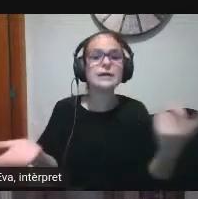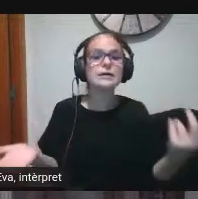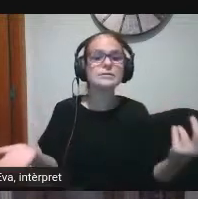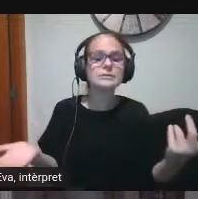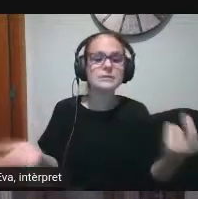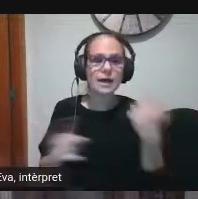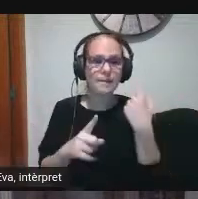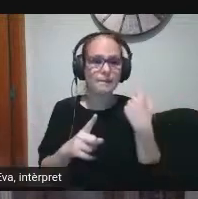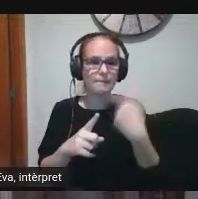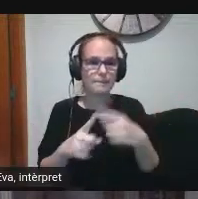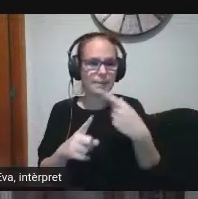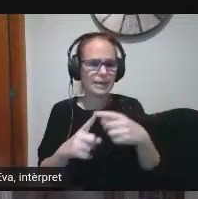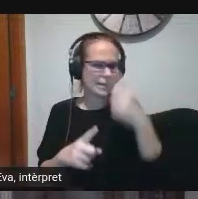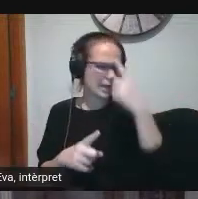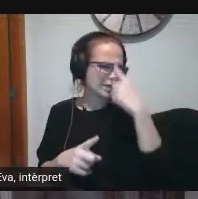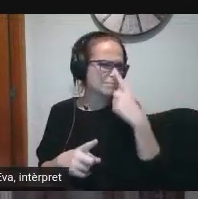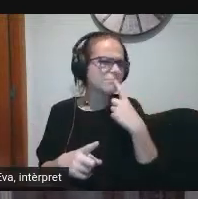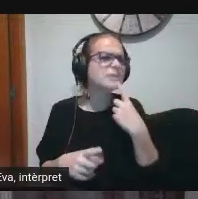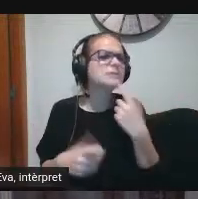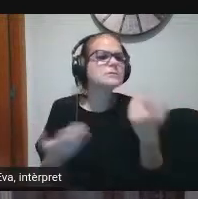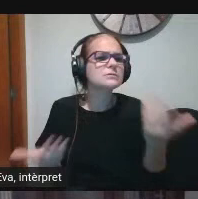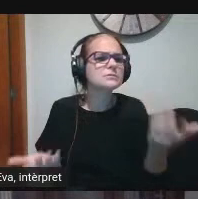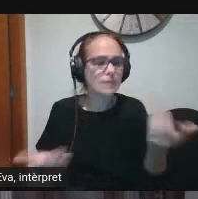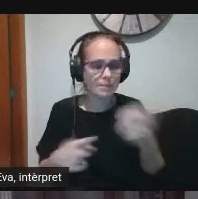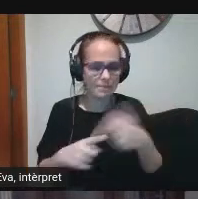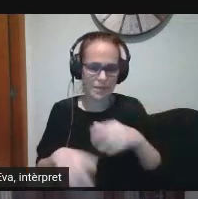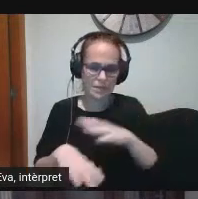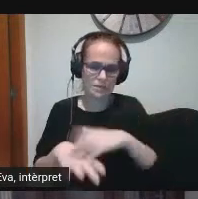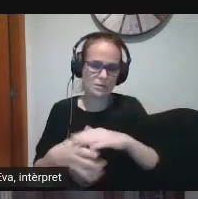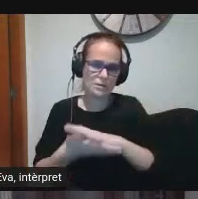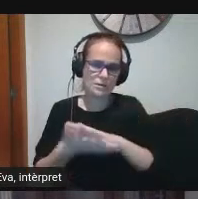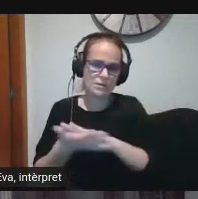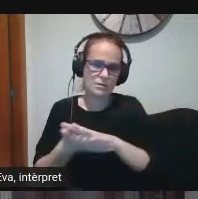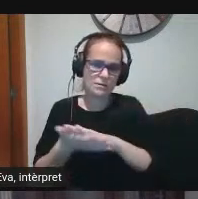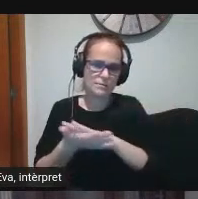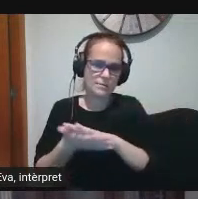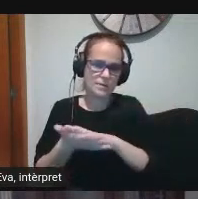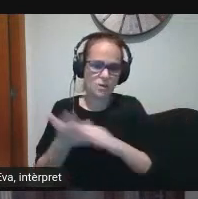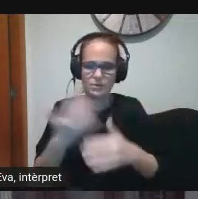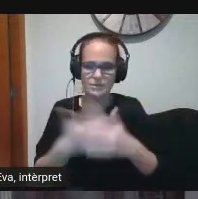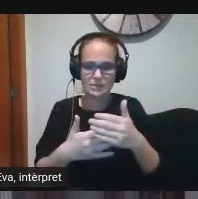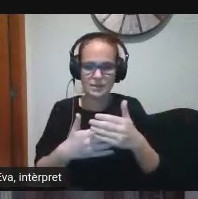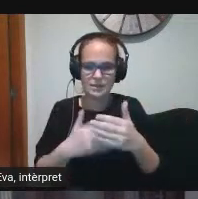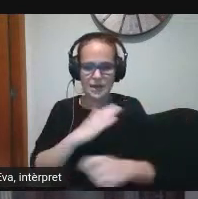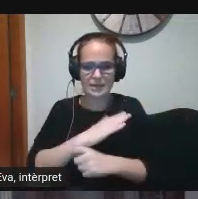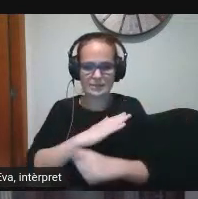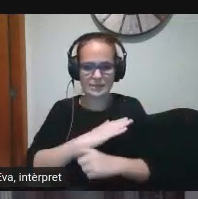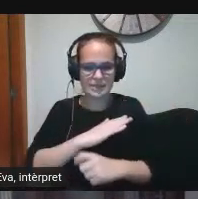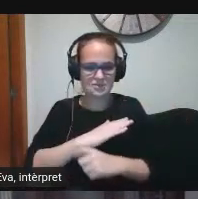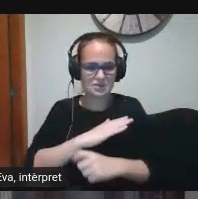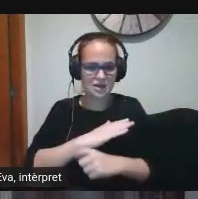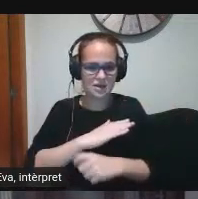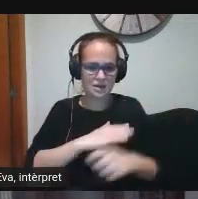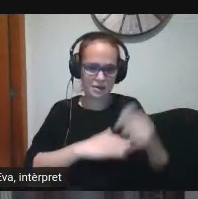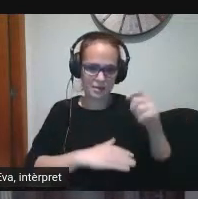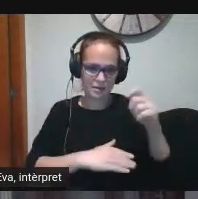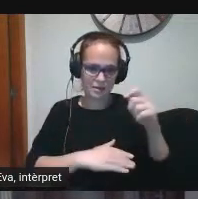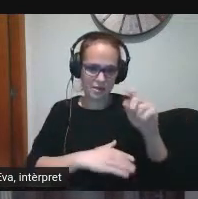perquè hi ha aquesta imatge doncs per començar a parlar de l'estratègia digital de centre ens hem preguntat on som